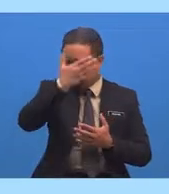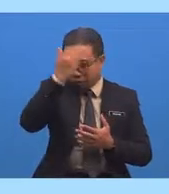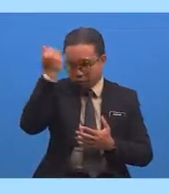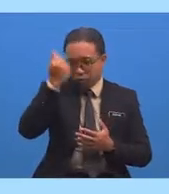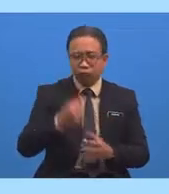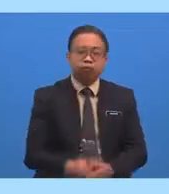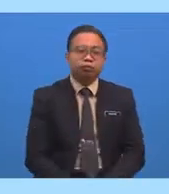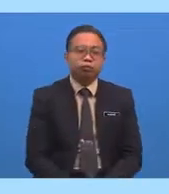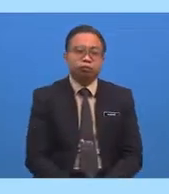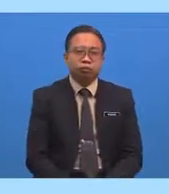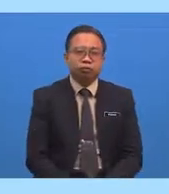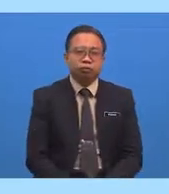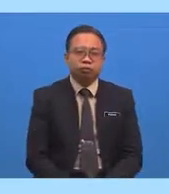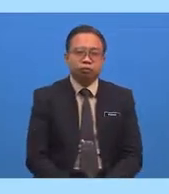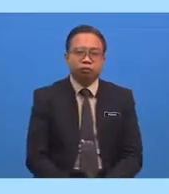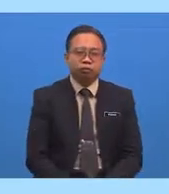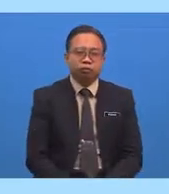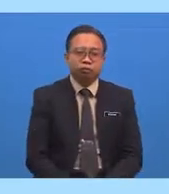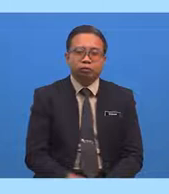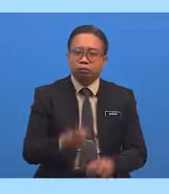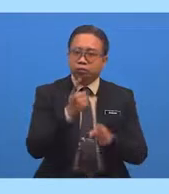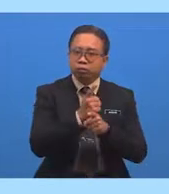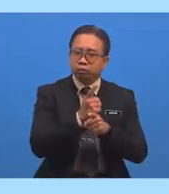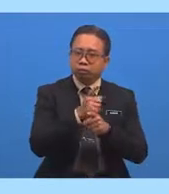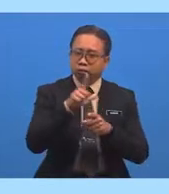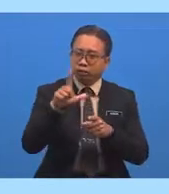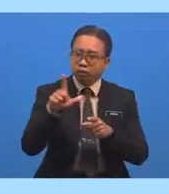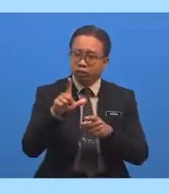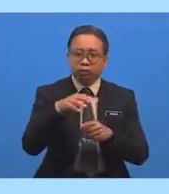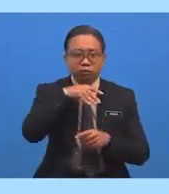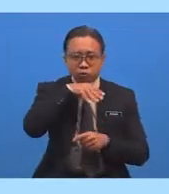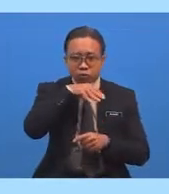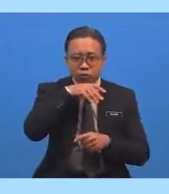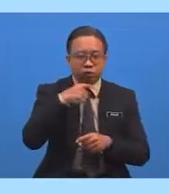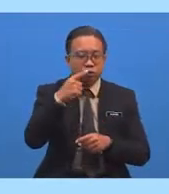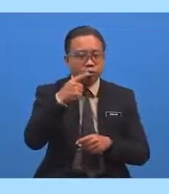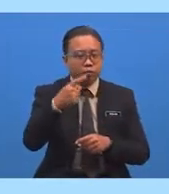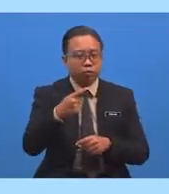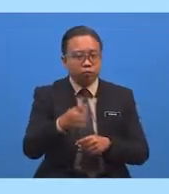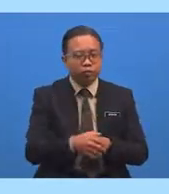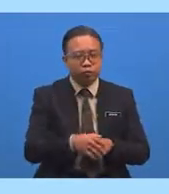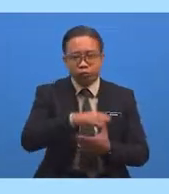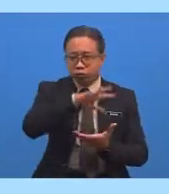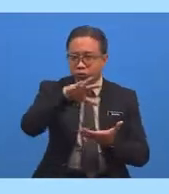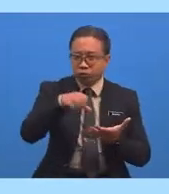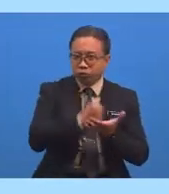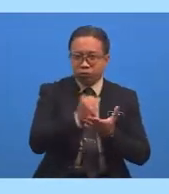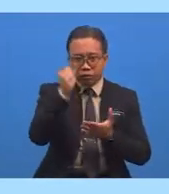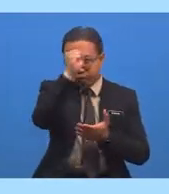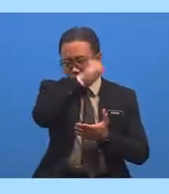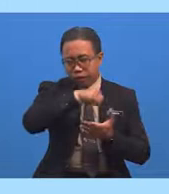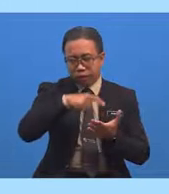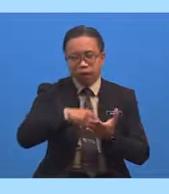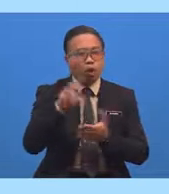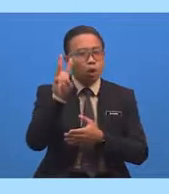Maka Benarlah Sabda Rasulullah S.A.W Kesemua Sifat Ini